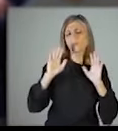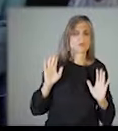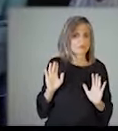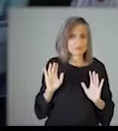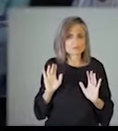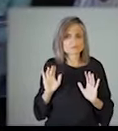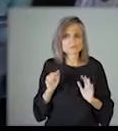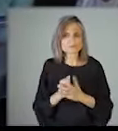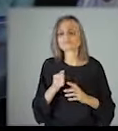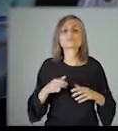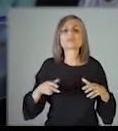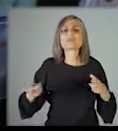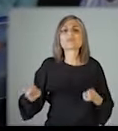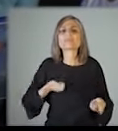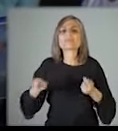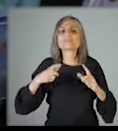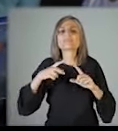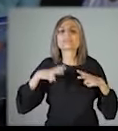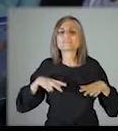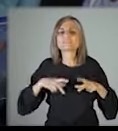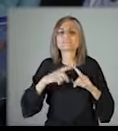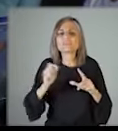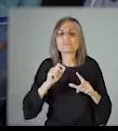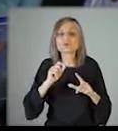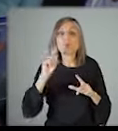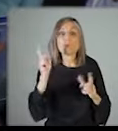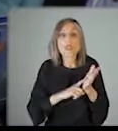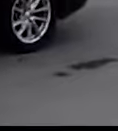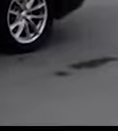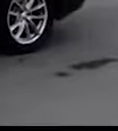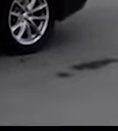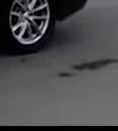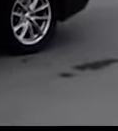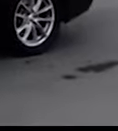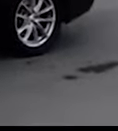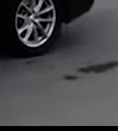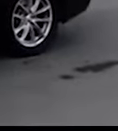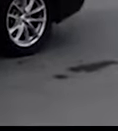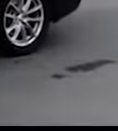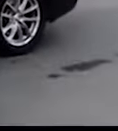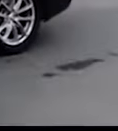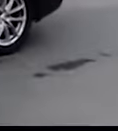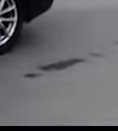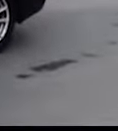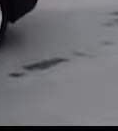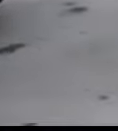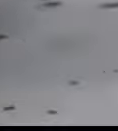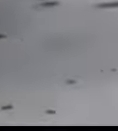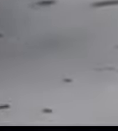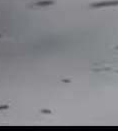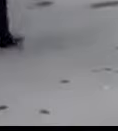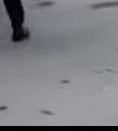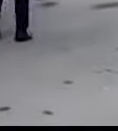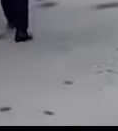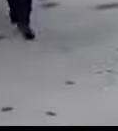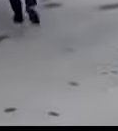αφορούν. Η διακυβέρνηση της Κύπρου είναι υπόθεση όλων μας. Ότι ο Συμπουργός Εξωτερικών δεν έκρυψε τέλος την στενή σχέση